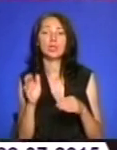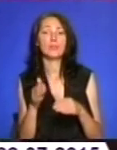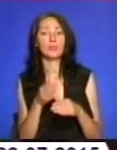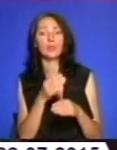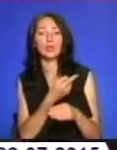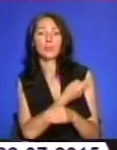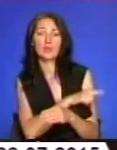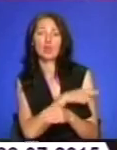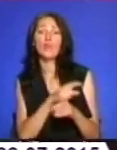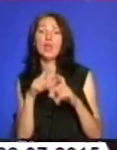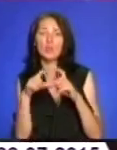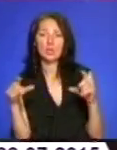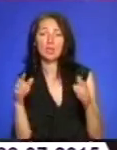лікувальними закладами міста.